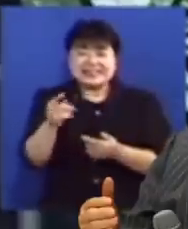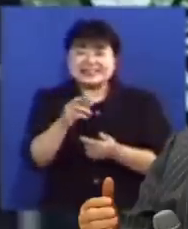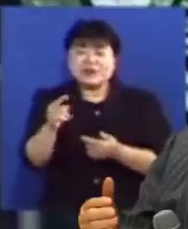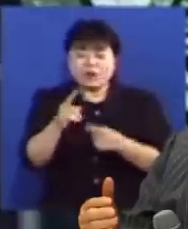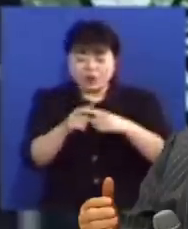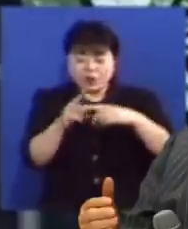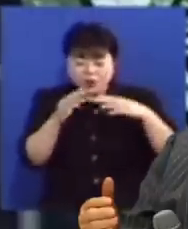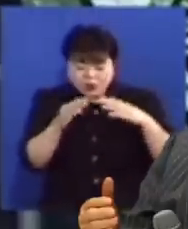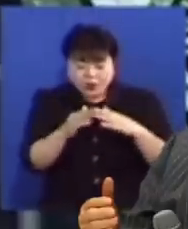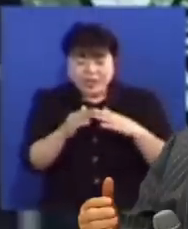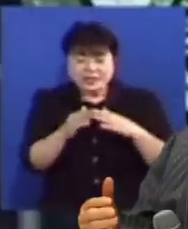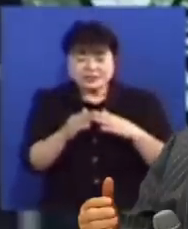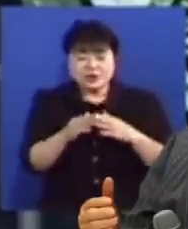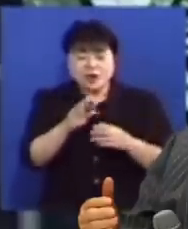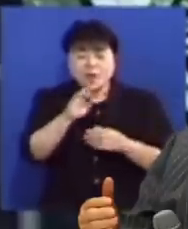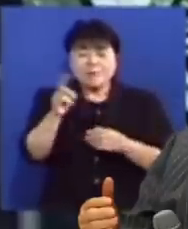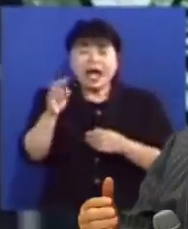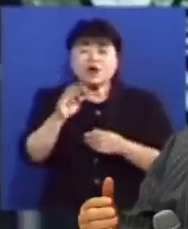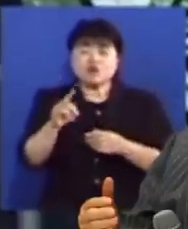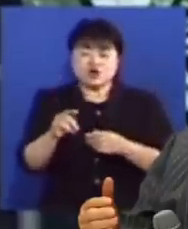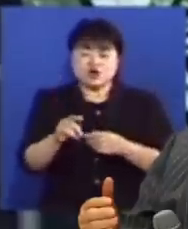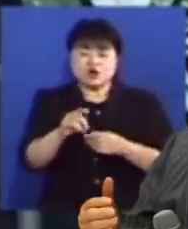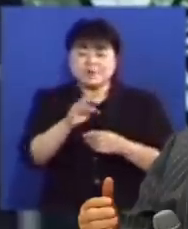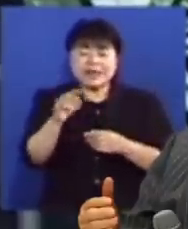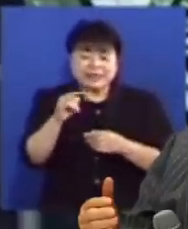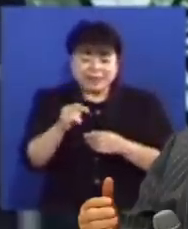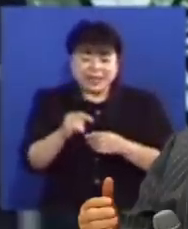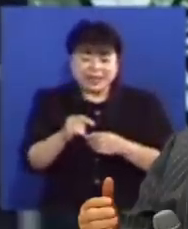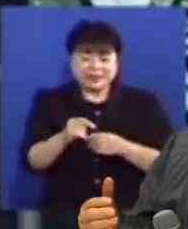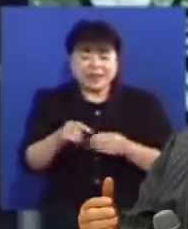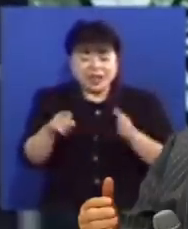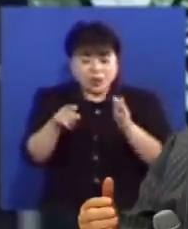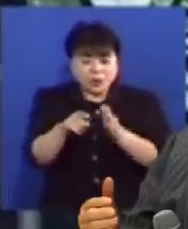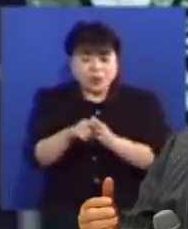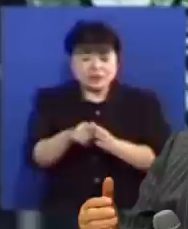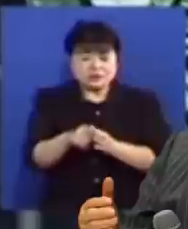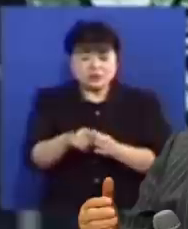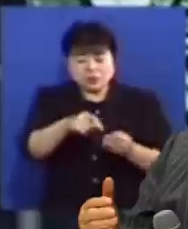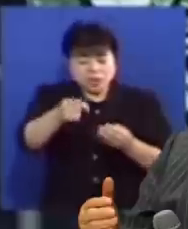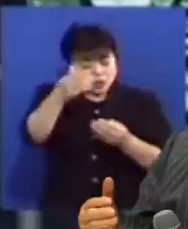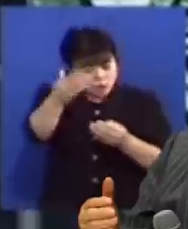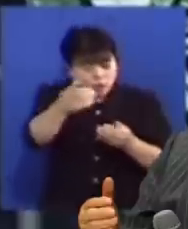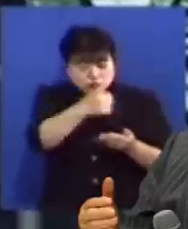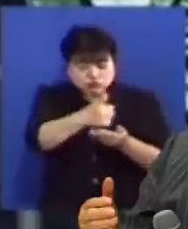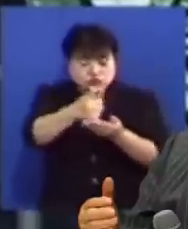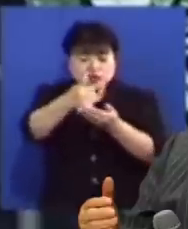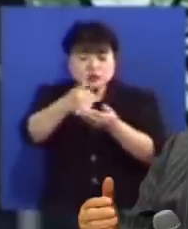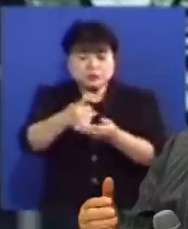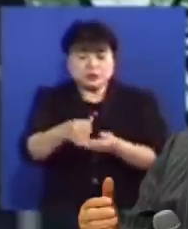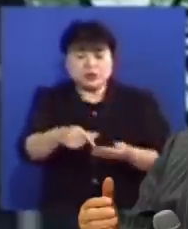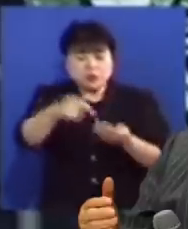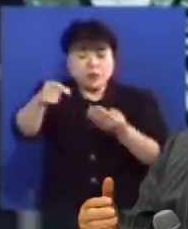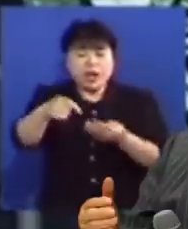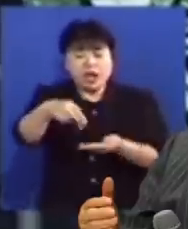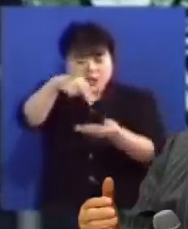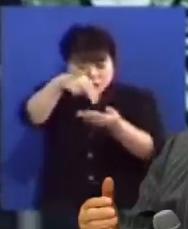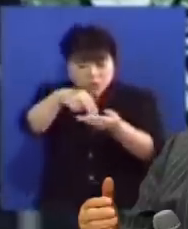바울과 바나바를 내가 시키는 일을 위해서 택하라 하십니다 주님이 택해서 세우신 것이